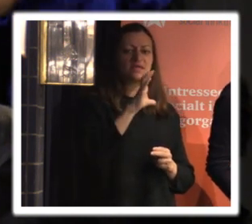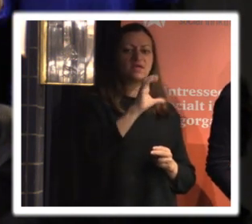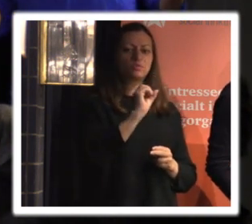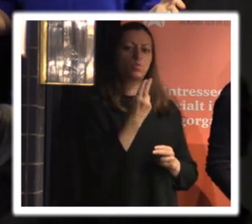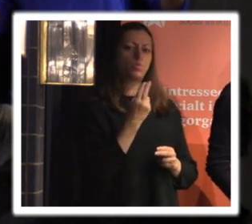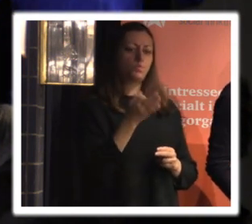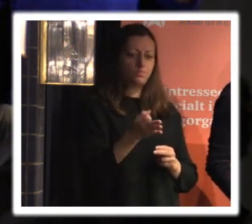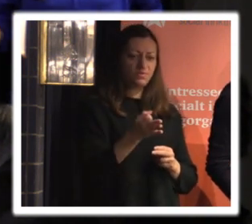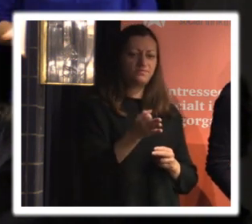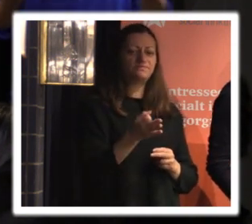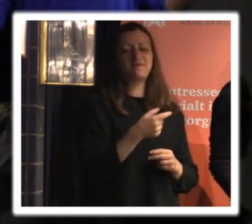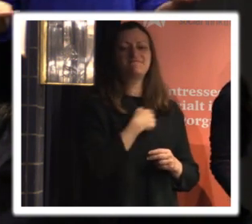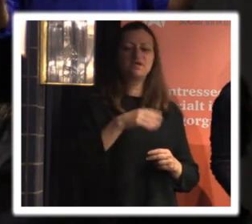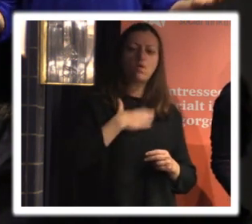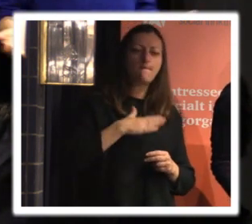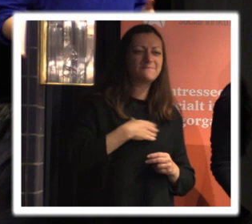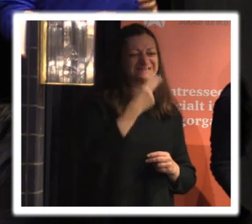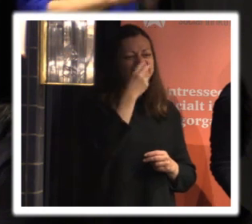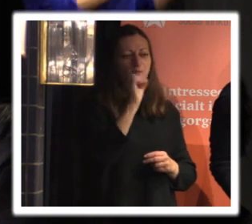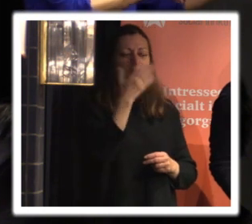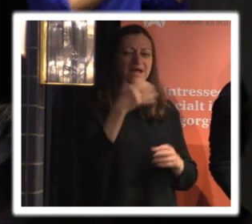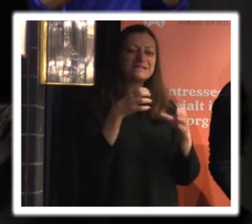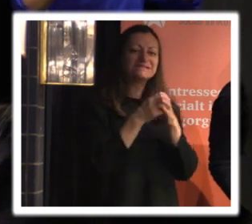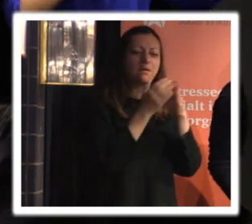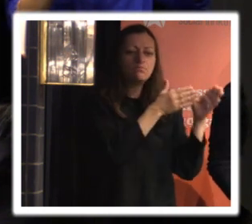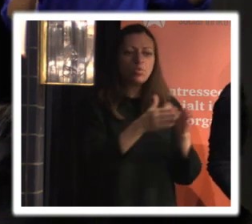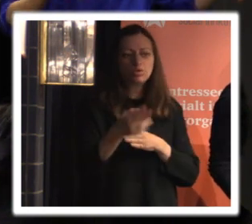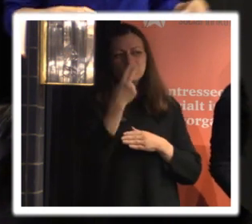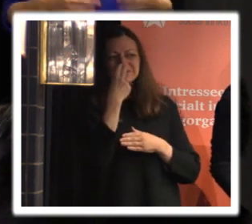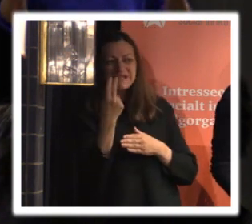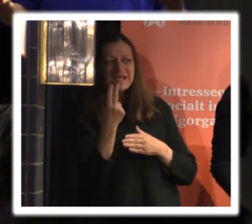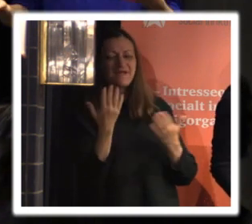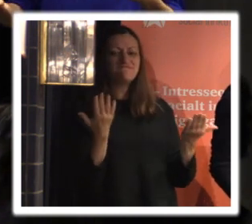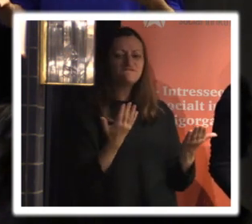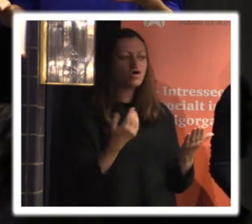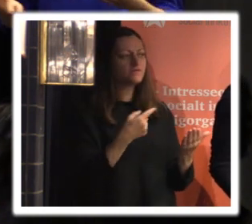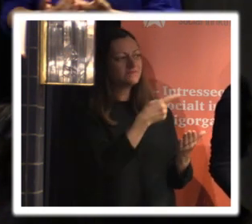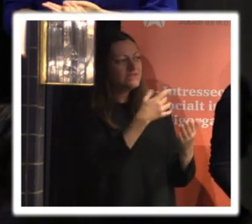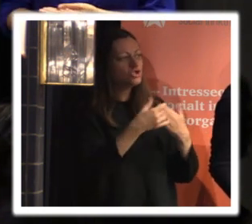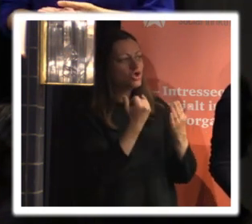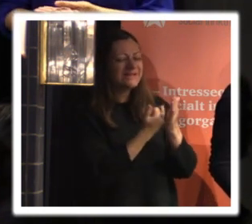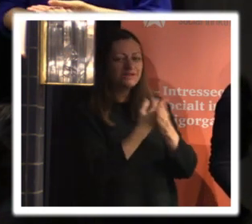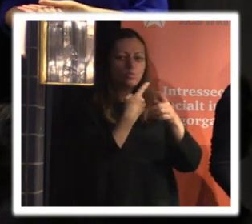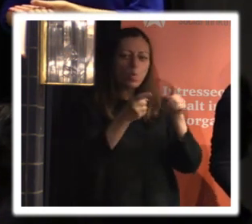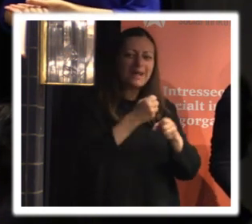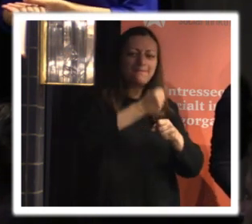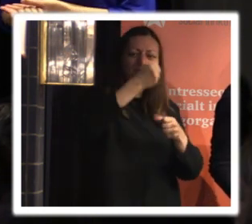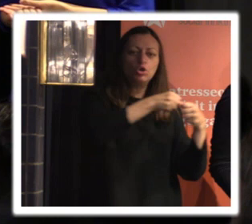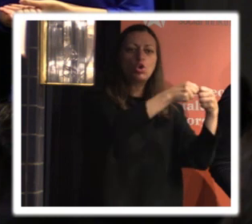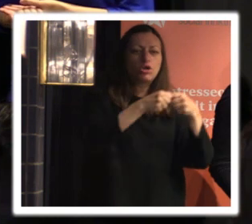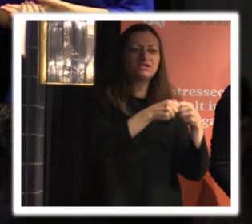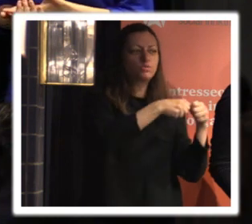vi hoppas se om vi kan liksom samordna och se vad folk gör i olika partiorganisationer och så vidare